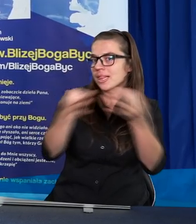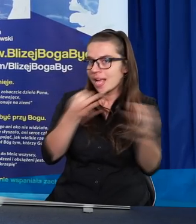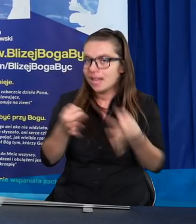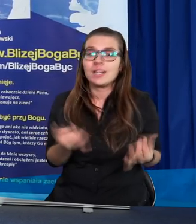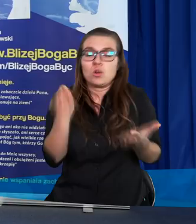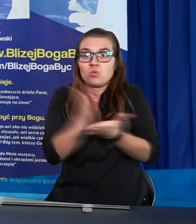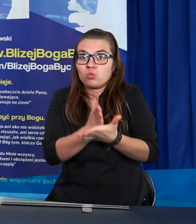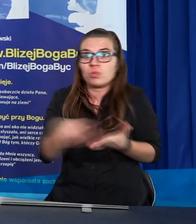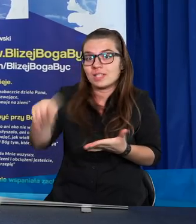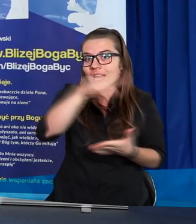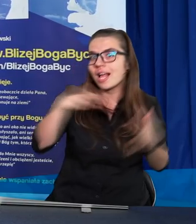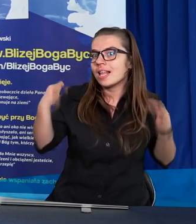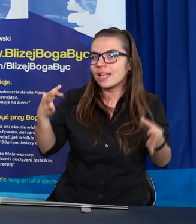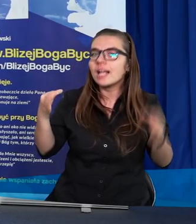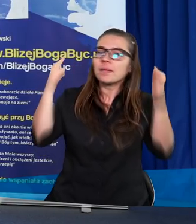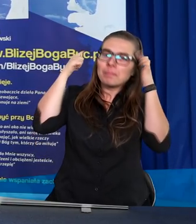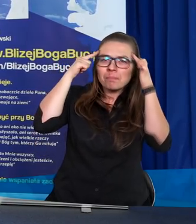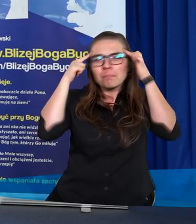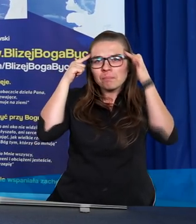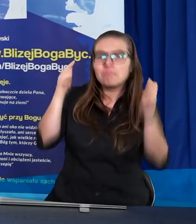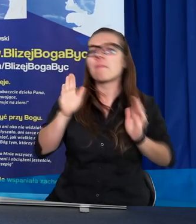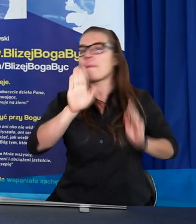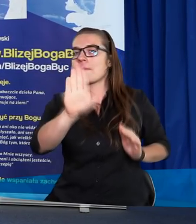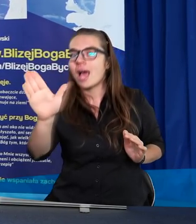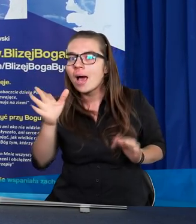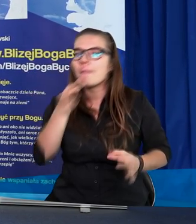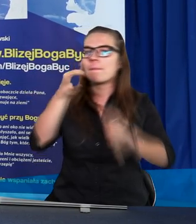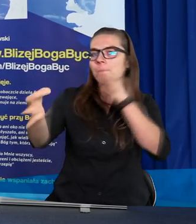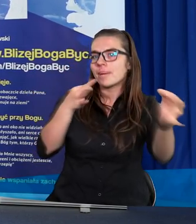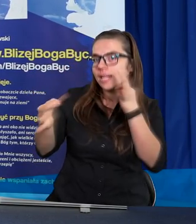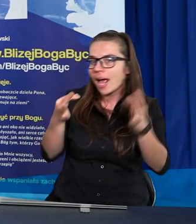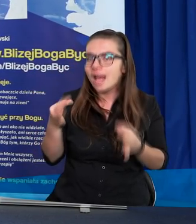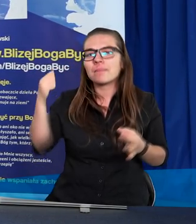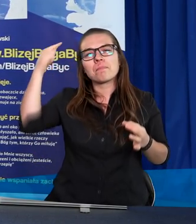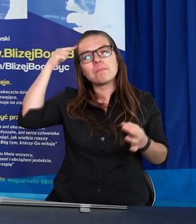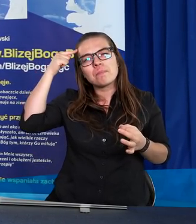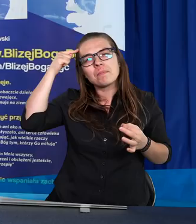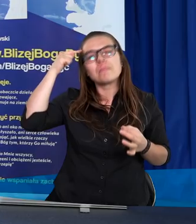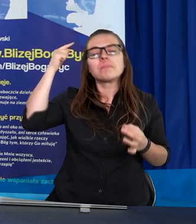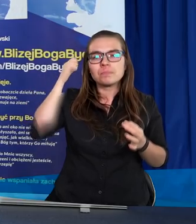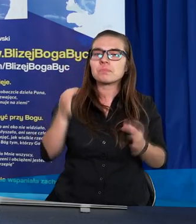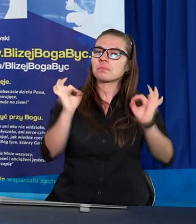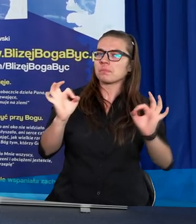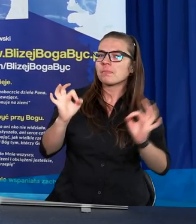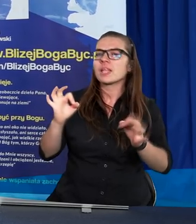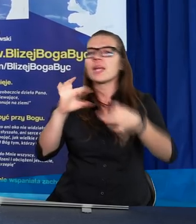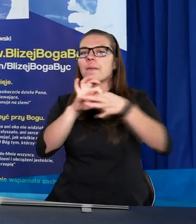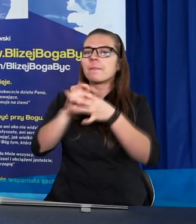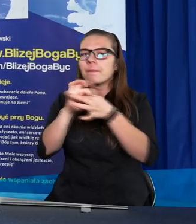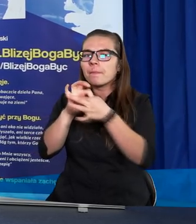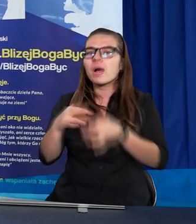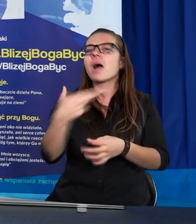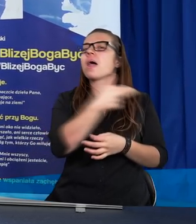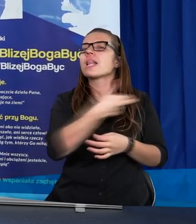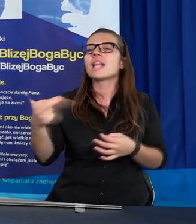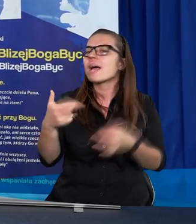już teraz macie jakieś pytania, które chodzą Wam po głowie, najlepiej jeżeli one będą związane z